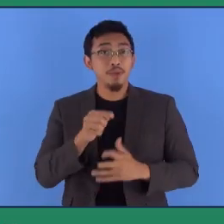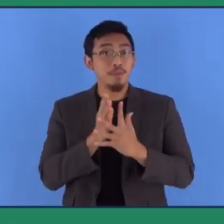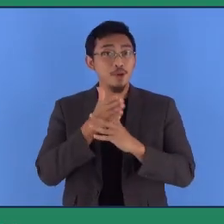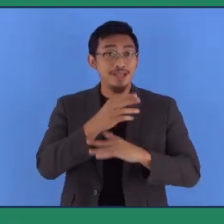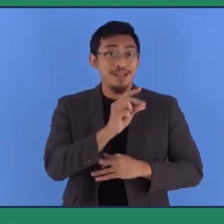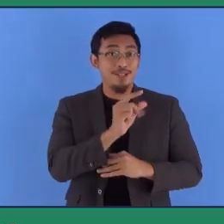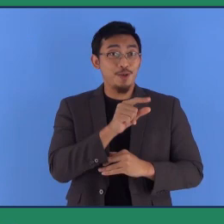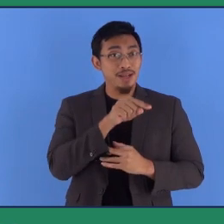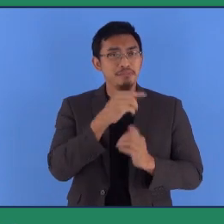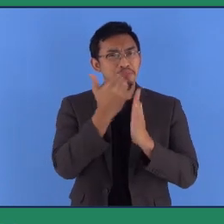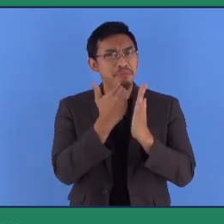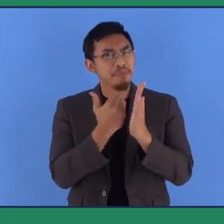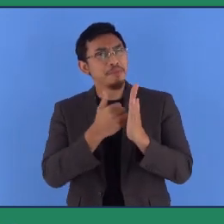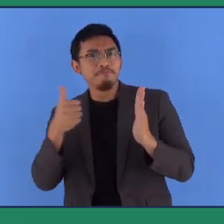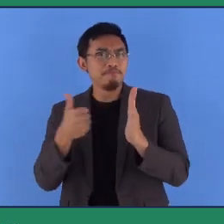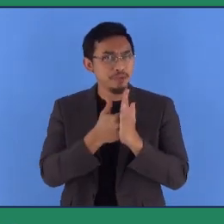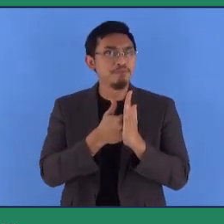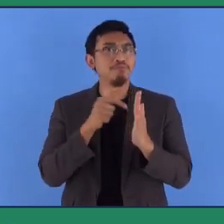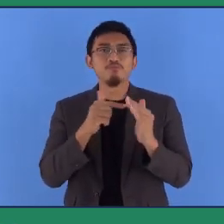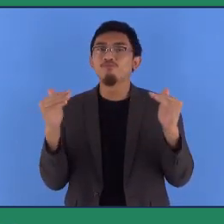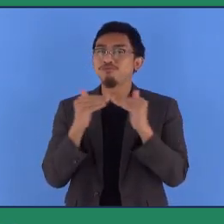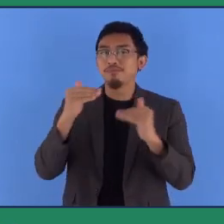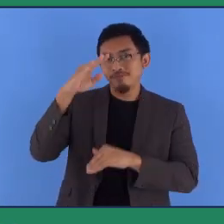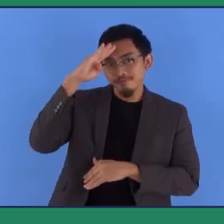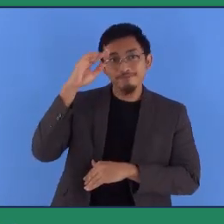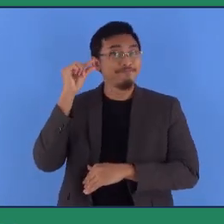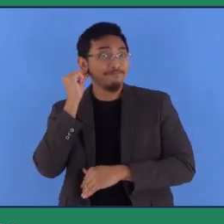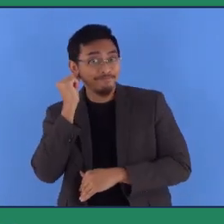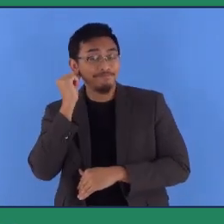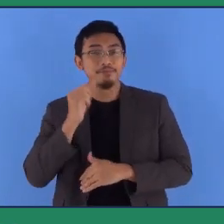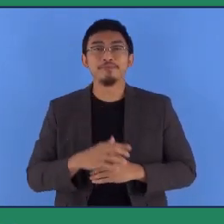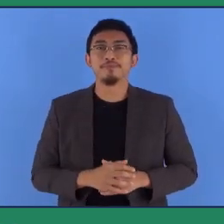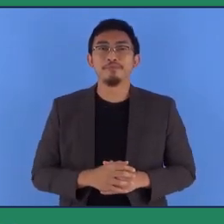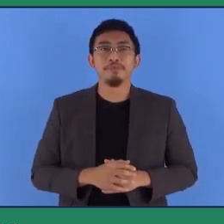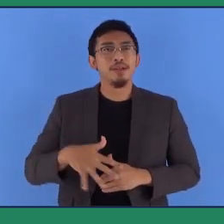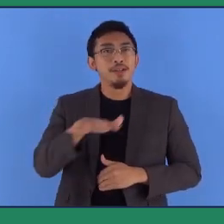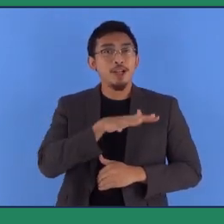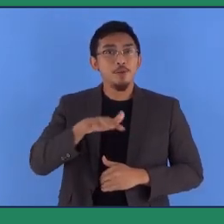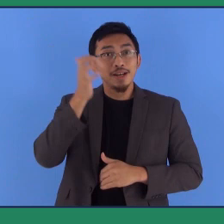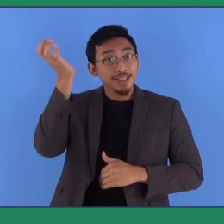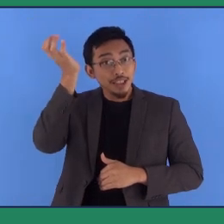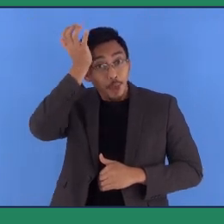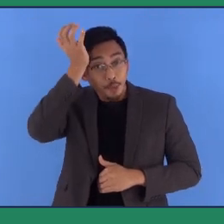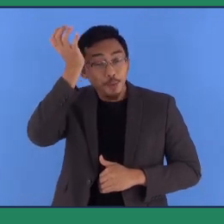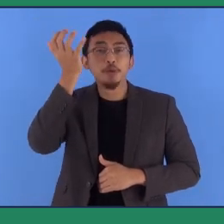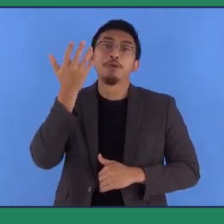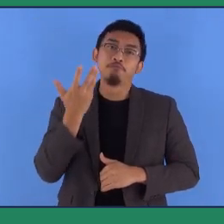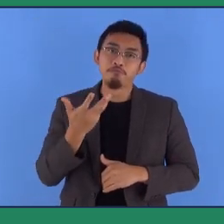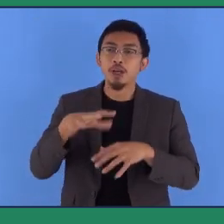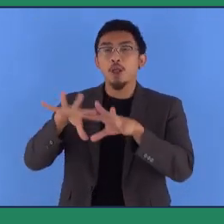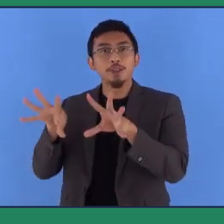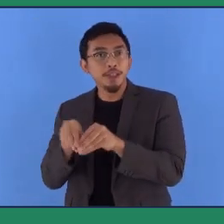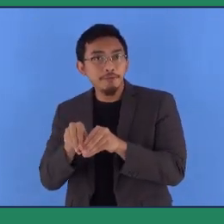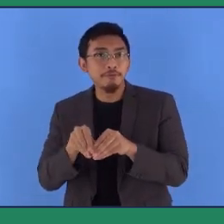Pendekatan proyek Restore Berprinsip pada kepekaan terhadap kesetaraan gender Kelestarian lingkungan hidup